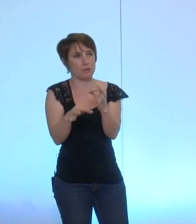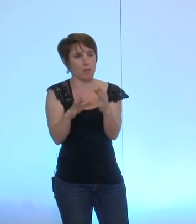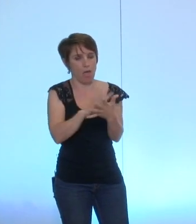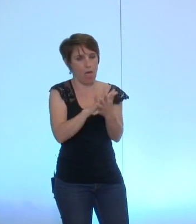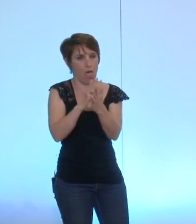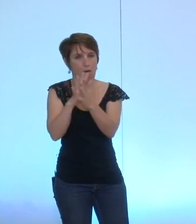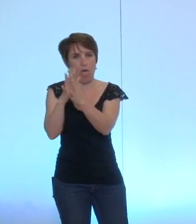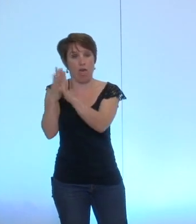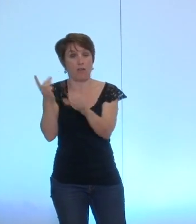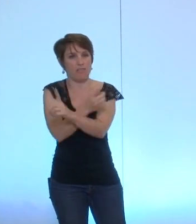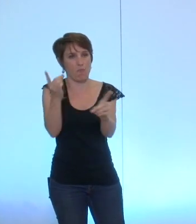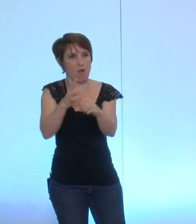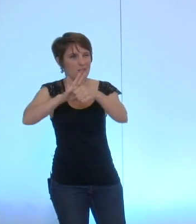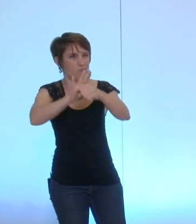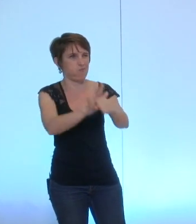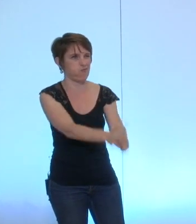tant de mal à la démocratie